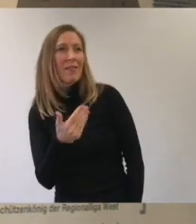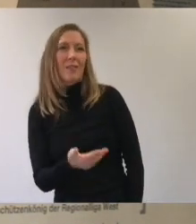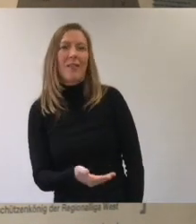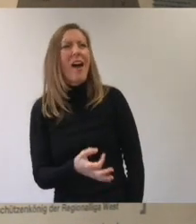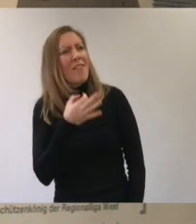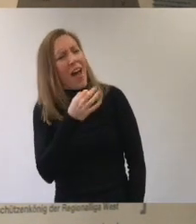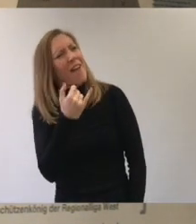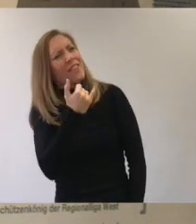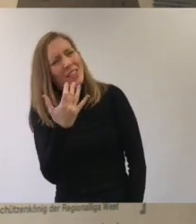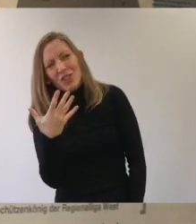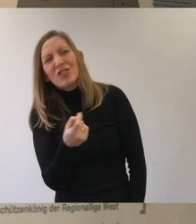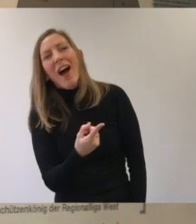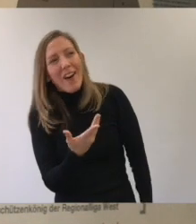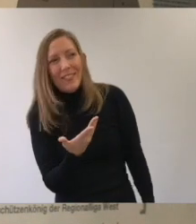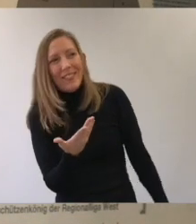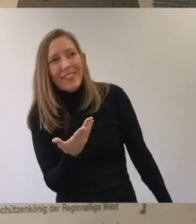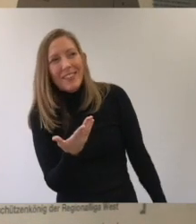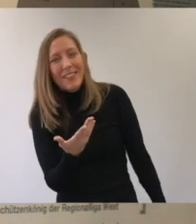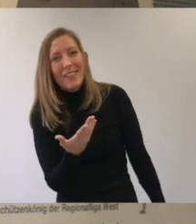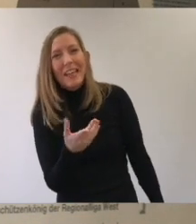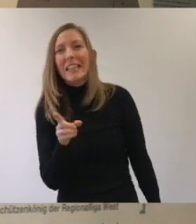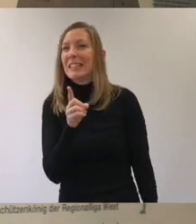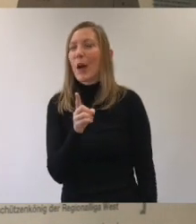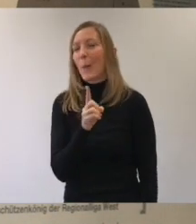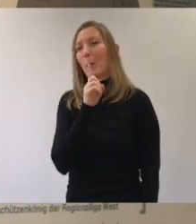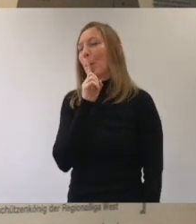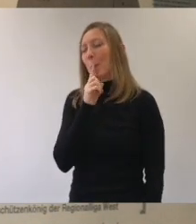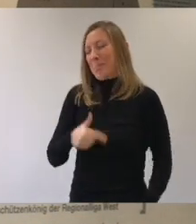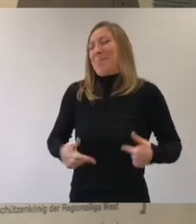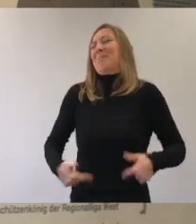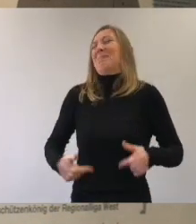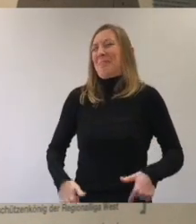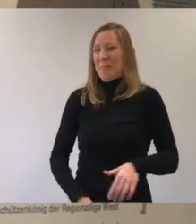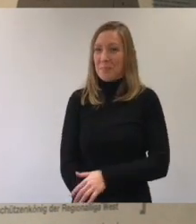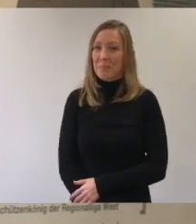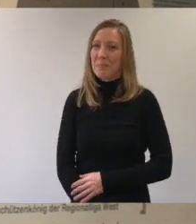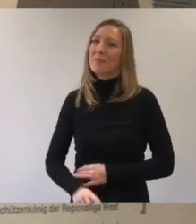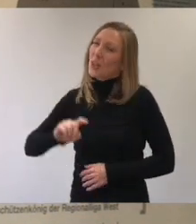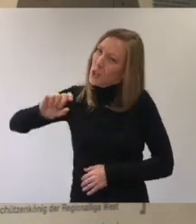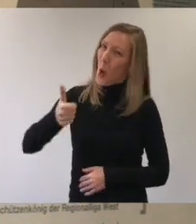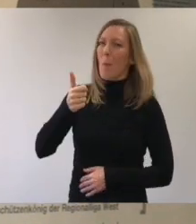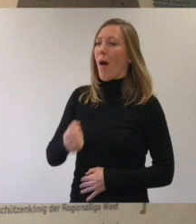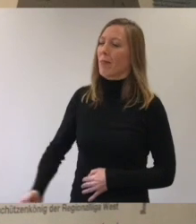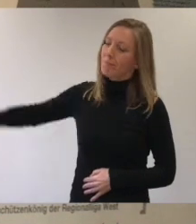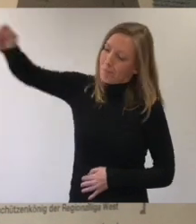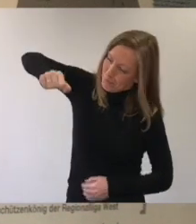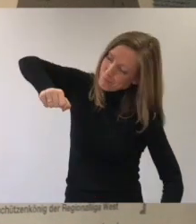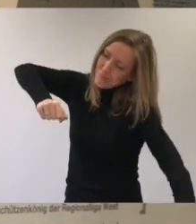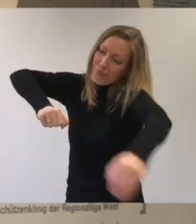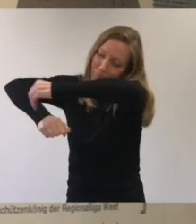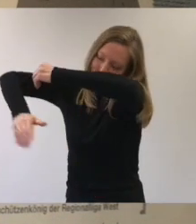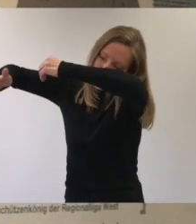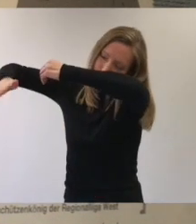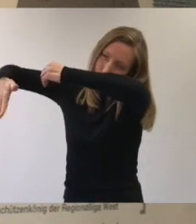bei Dirk und fragt, wie hast du das nur geschafft? Dirk sagt nichts und lacht. Dann umarmen sie sich nochmal.